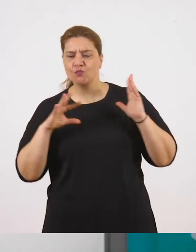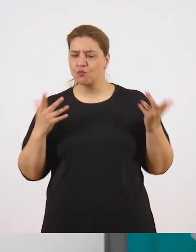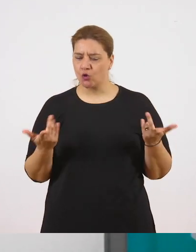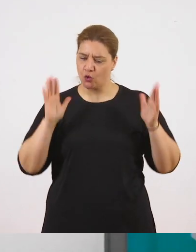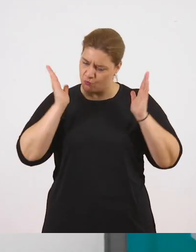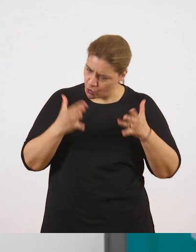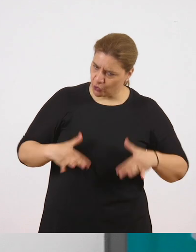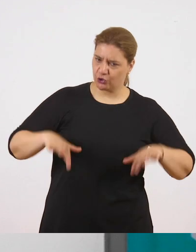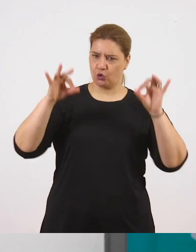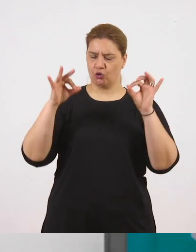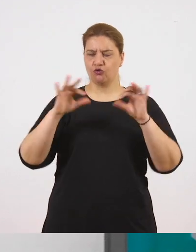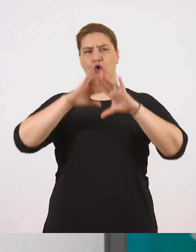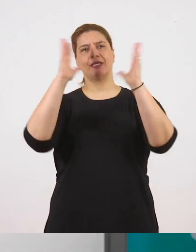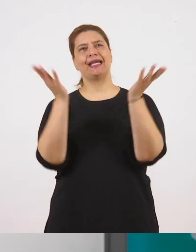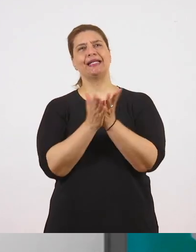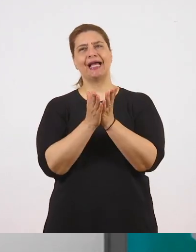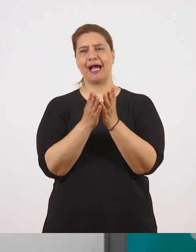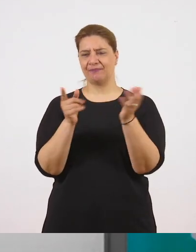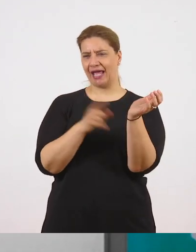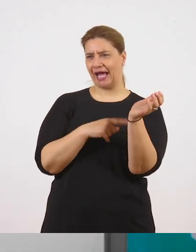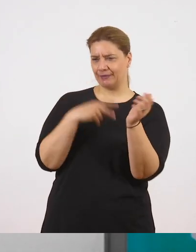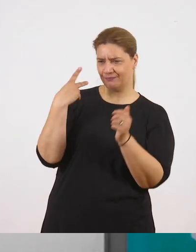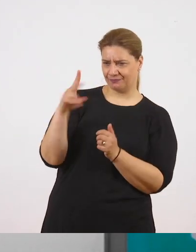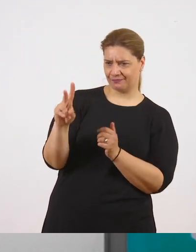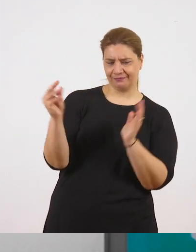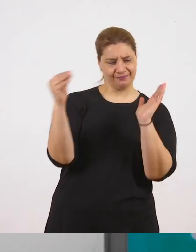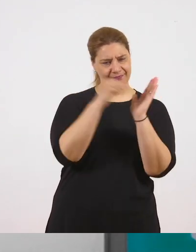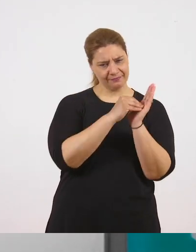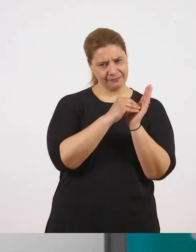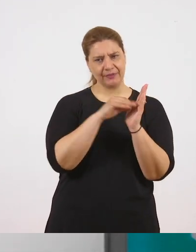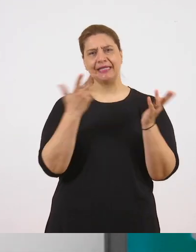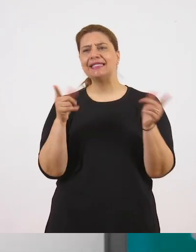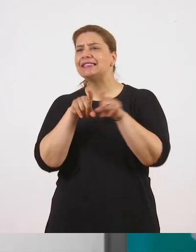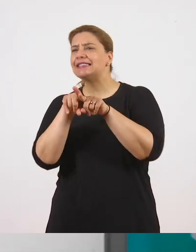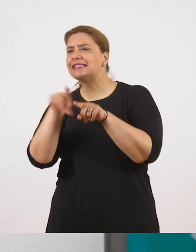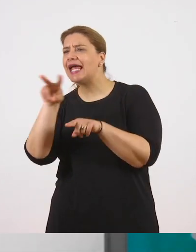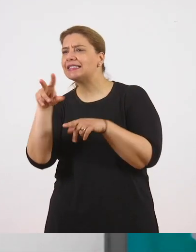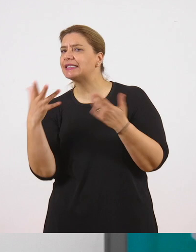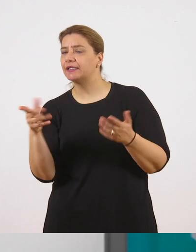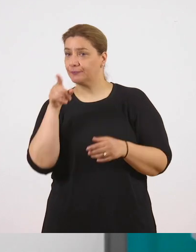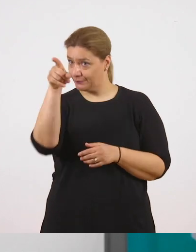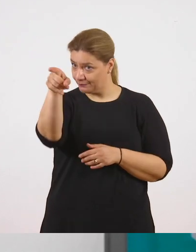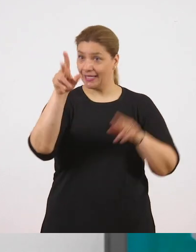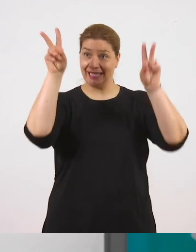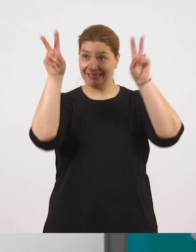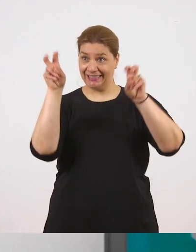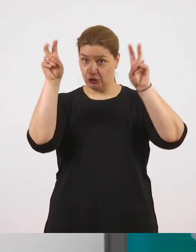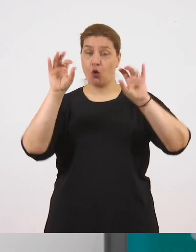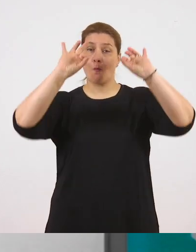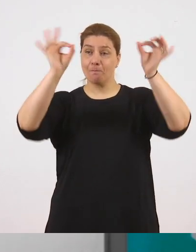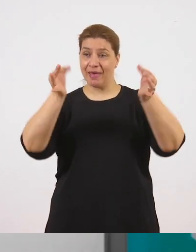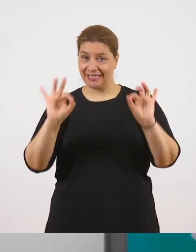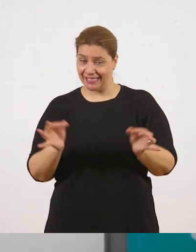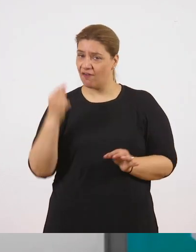χαρακτηρισμό του προσώπου και παρουσιάζοντας τη σχέση μας μαζί του. Γράφουμε λοιπόν. Γράψτε λοιπόν τίτλο, περιγραφή